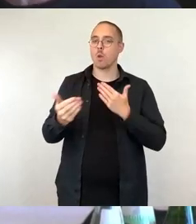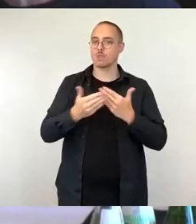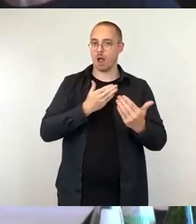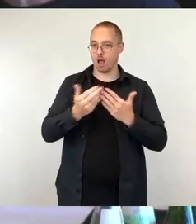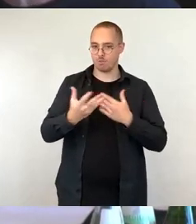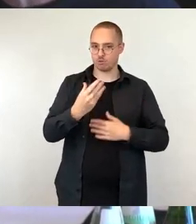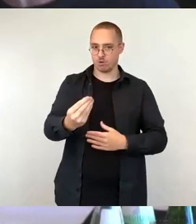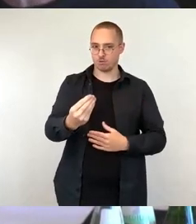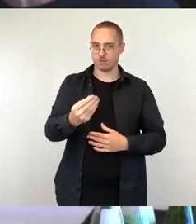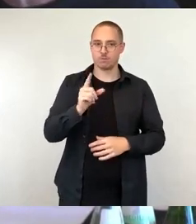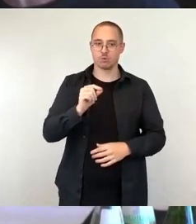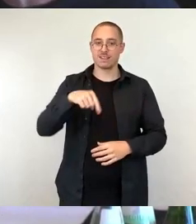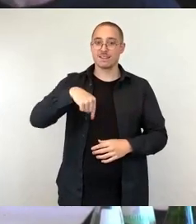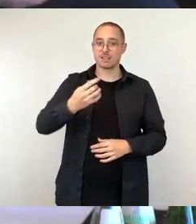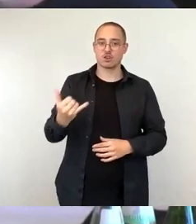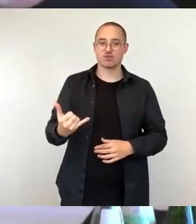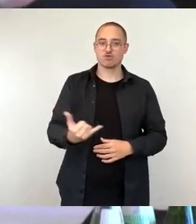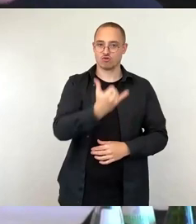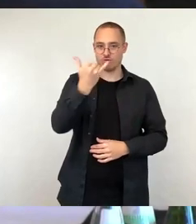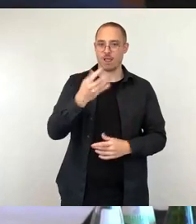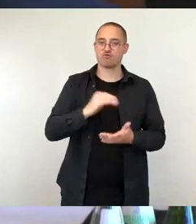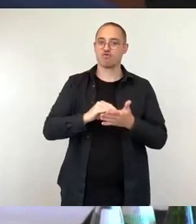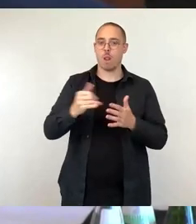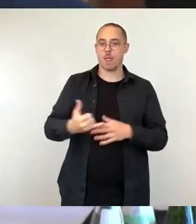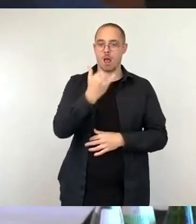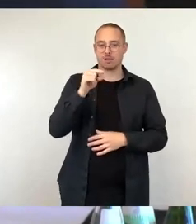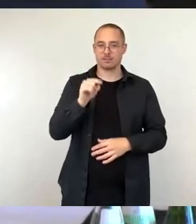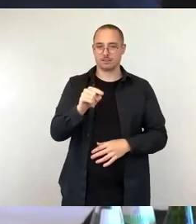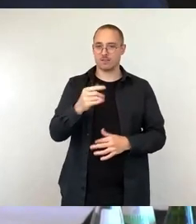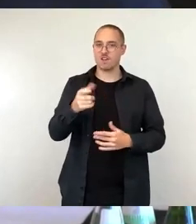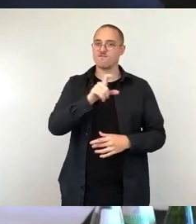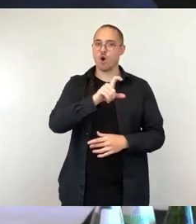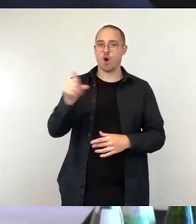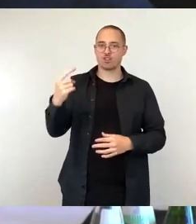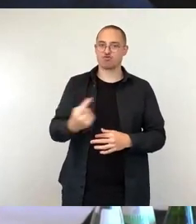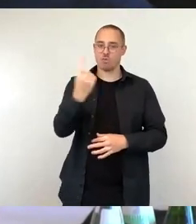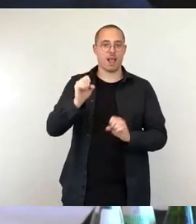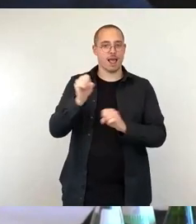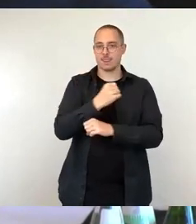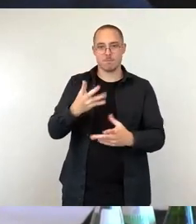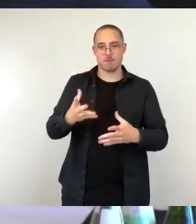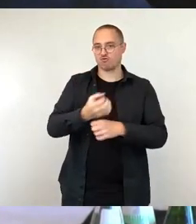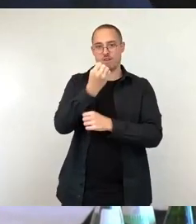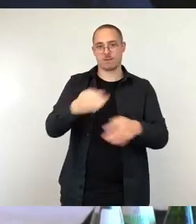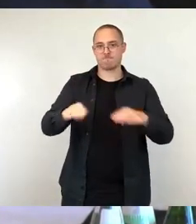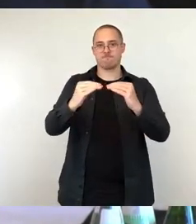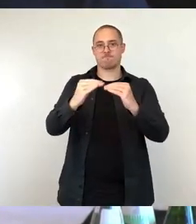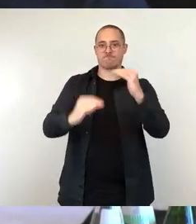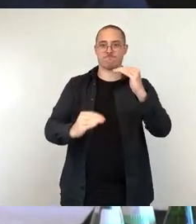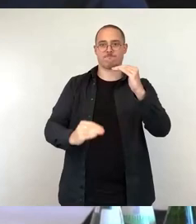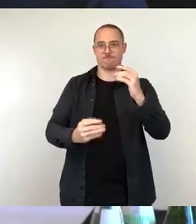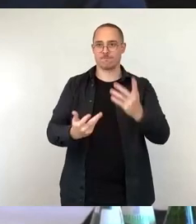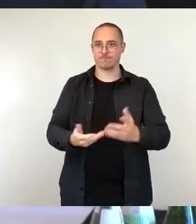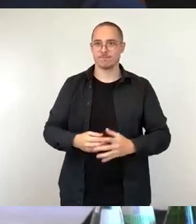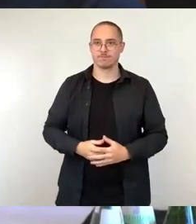-Wochenstunden-Unterricht nicht mehr abgedeckt werden können. Unsere Frage ist daher, was würde dies, und hier bitte ich wirklich